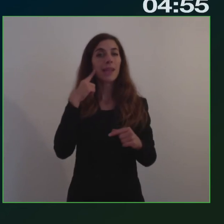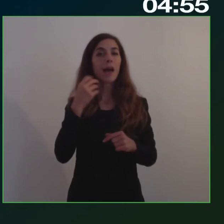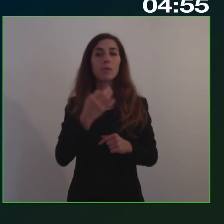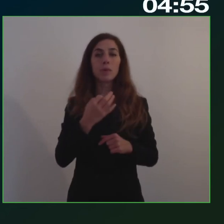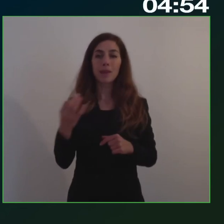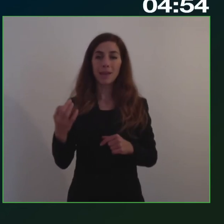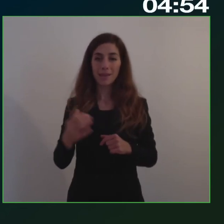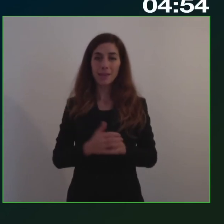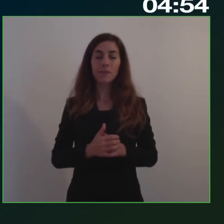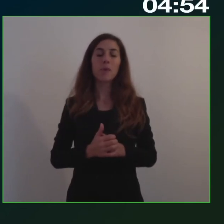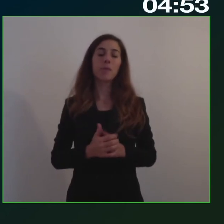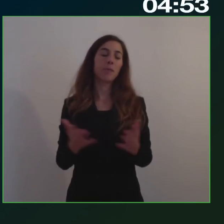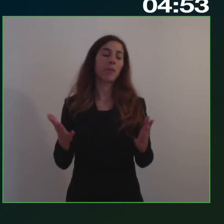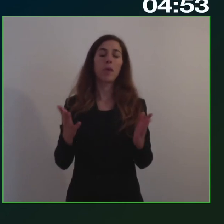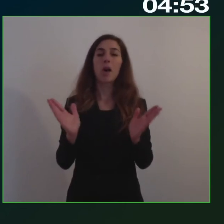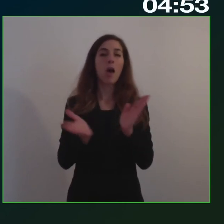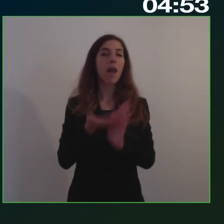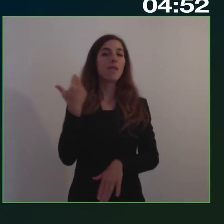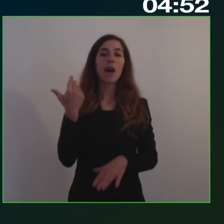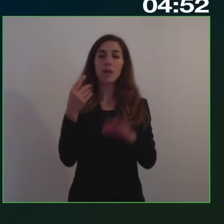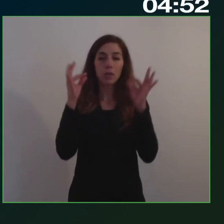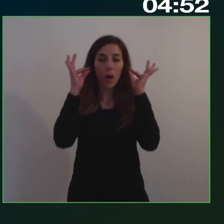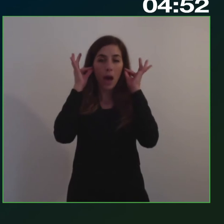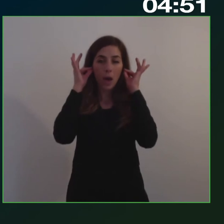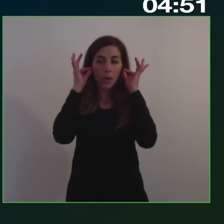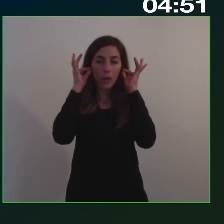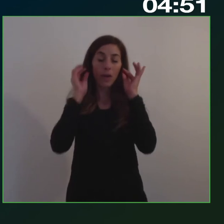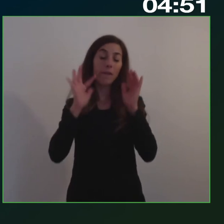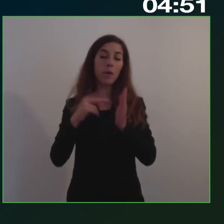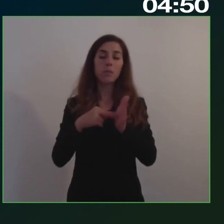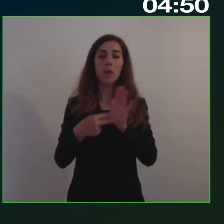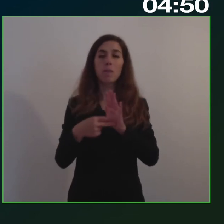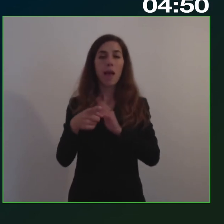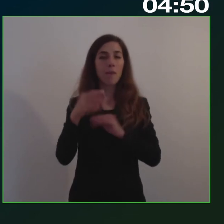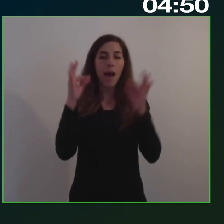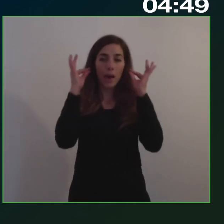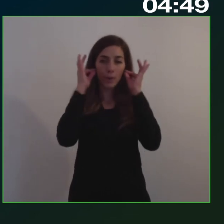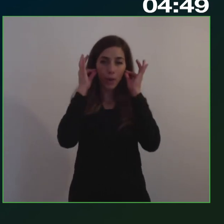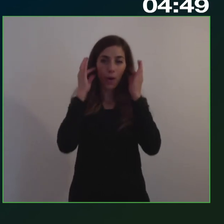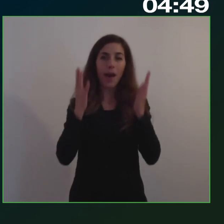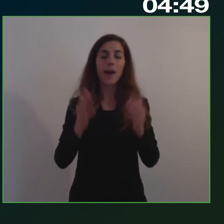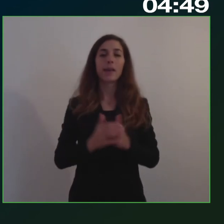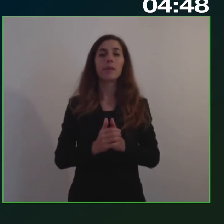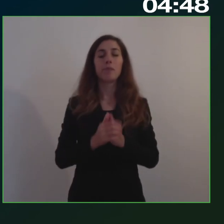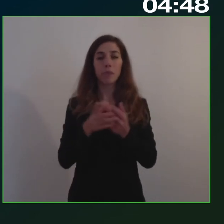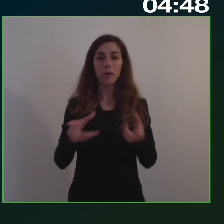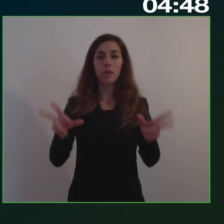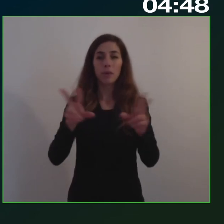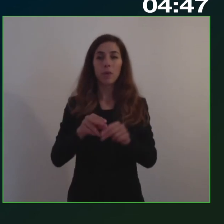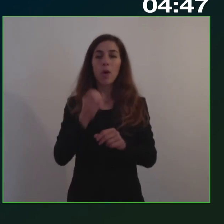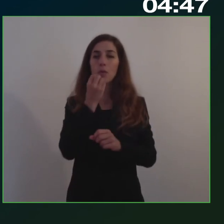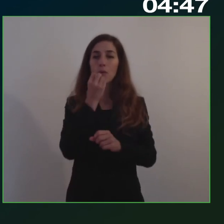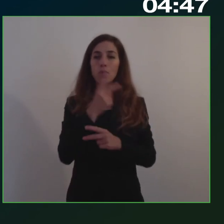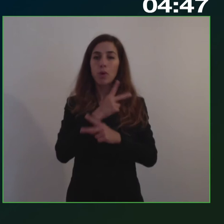Ho eliminato gli auricoli, forse era un problema degli auricolari. Innanzitutto buongiorno a tutti e grazie per l